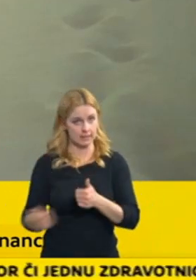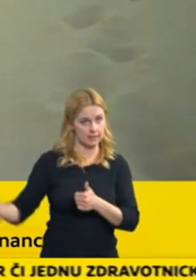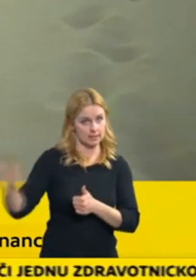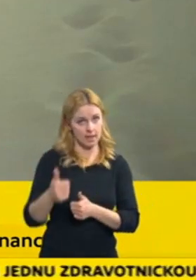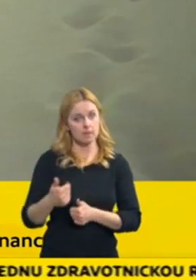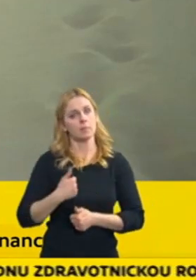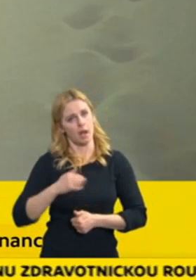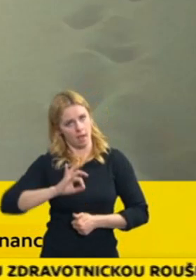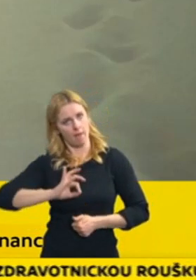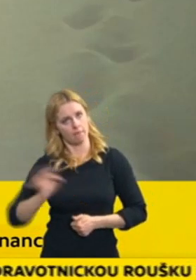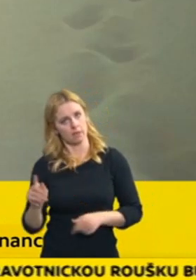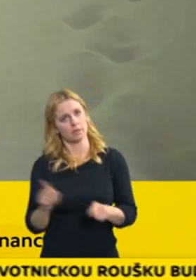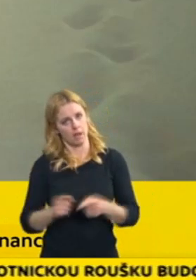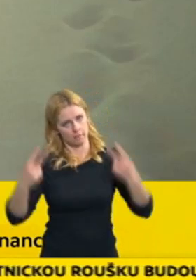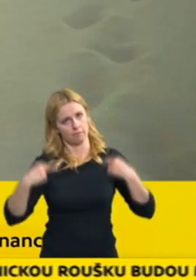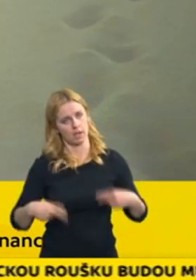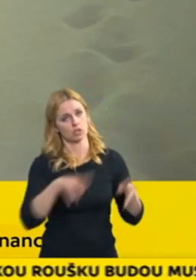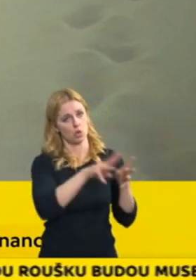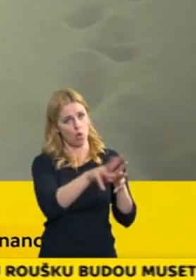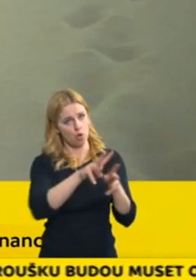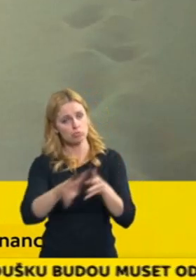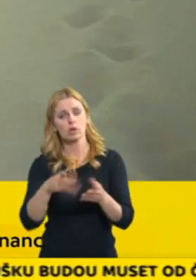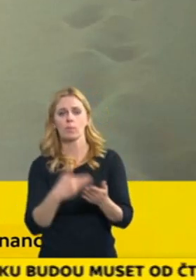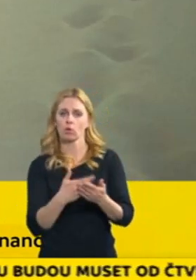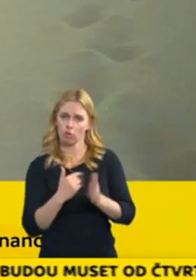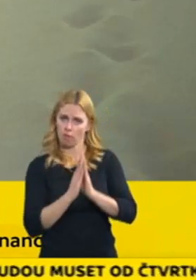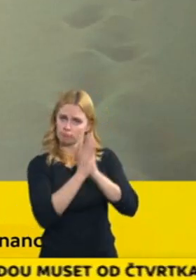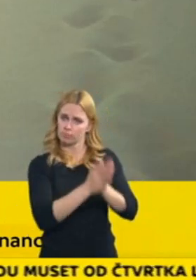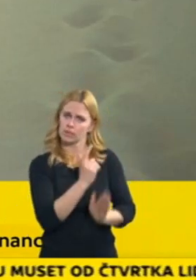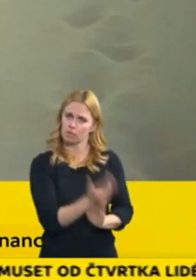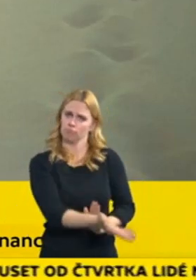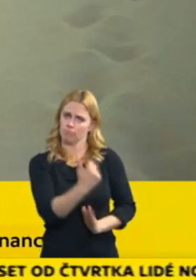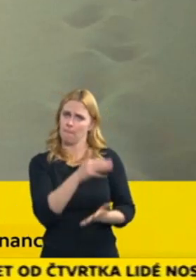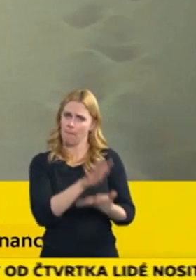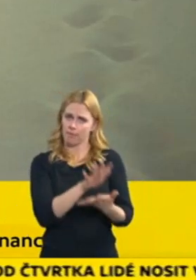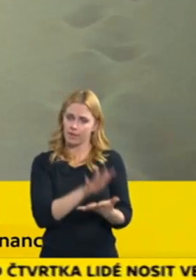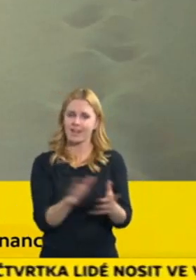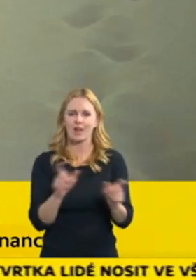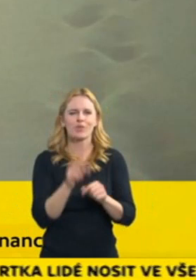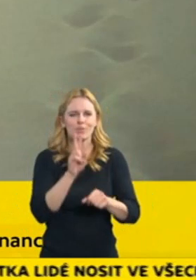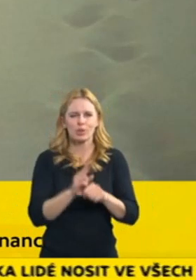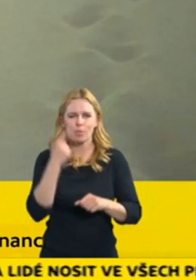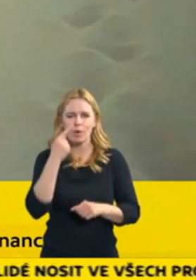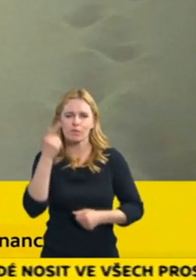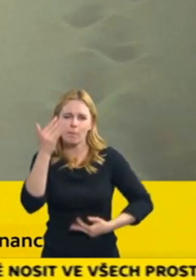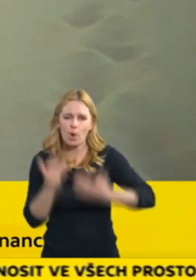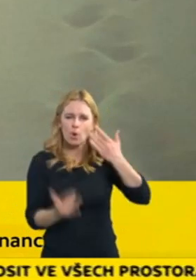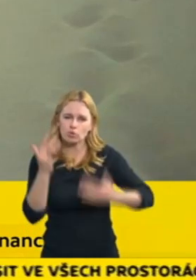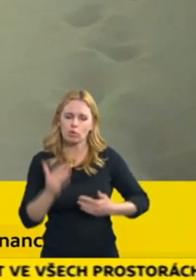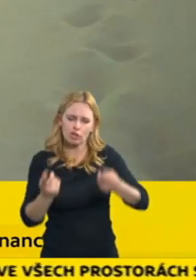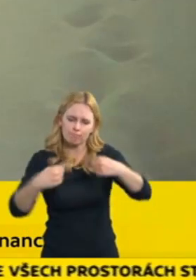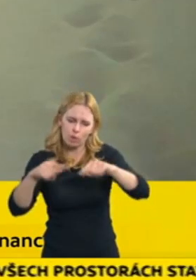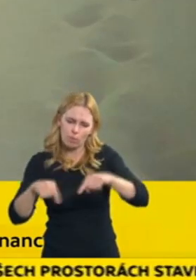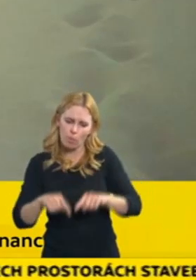si vyžádám ty podklady, protože budu muset podepsat potom příslušné rozpočtové opatření, tak, abych se seznámila s